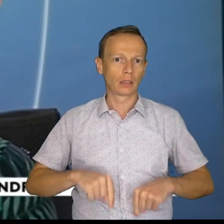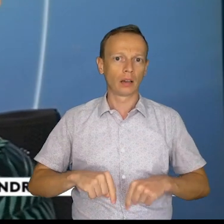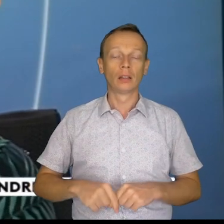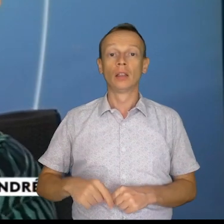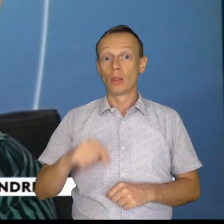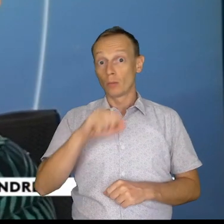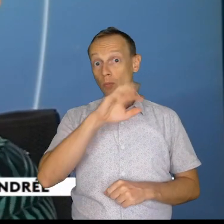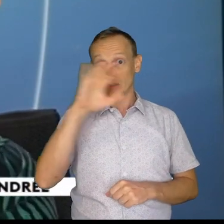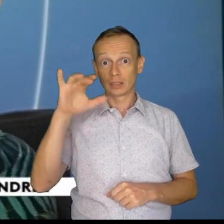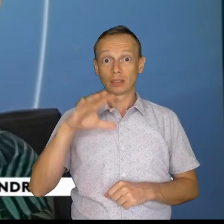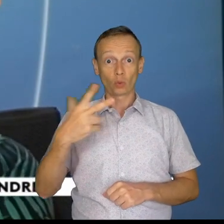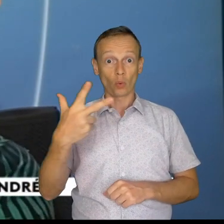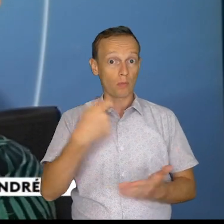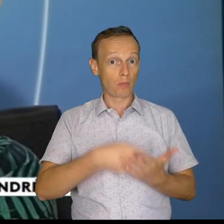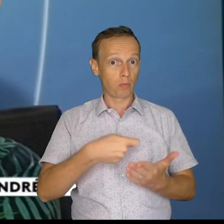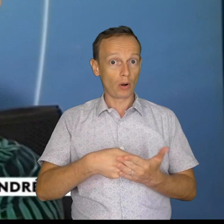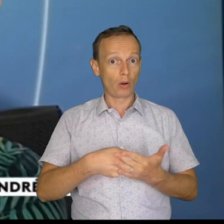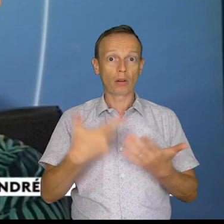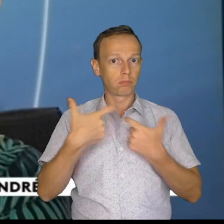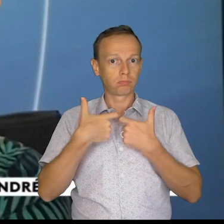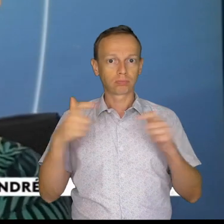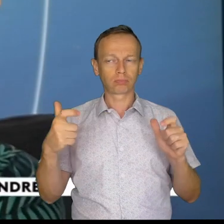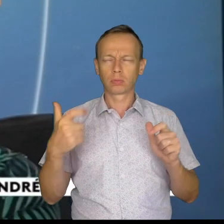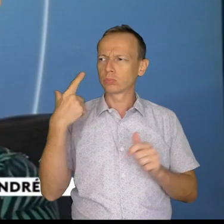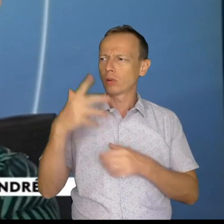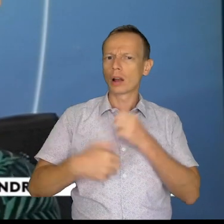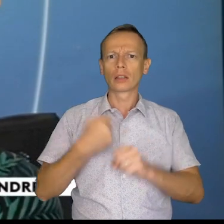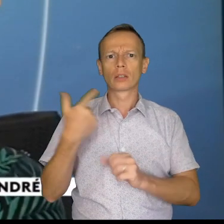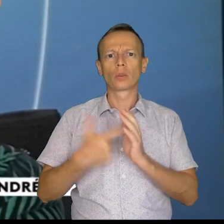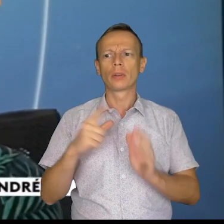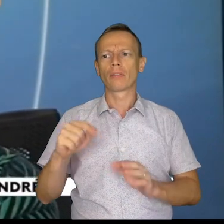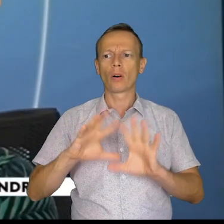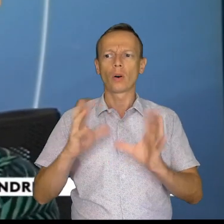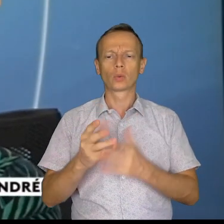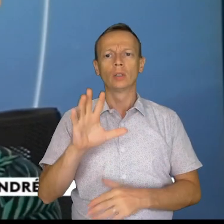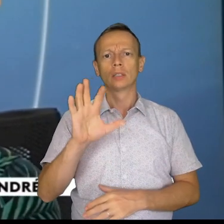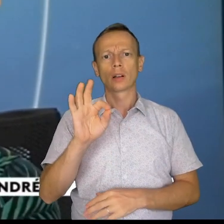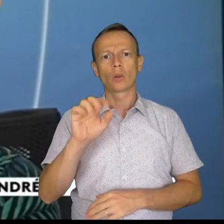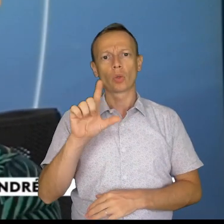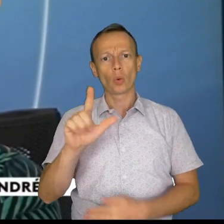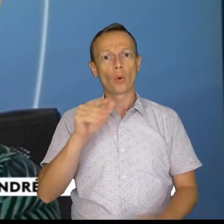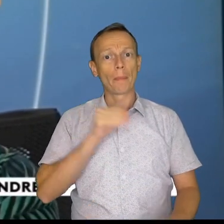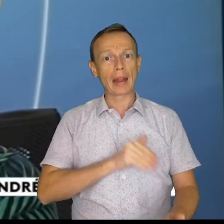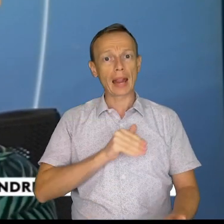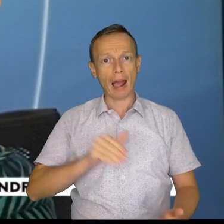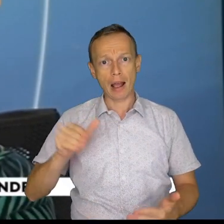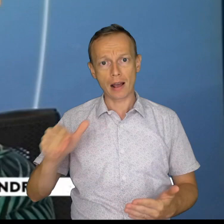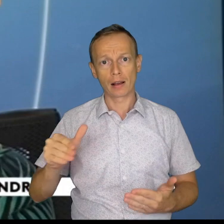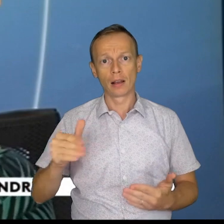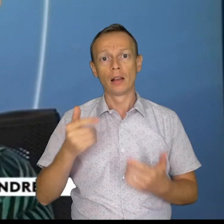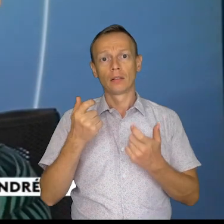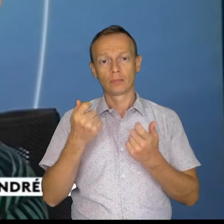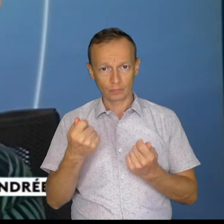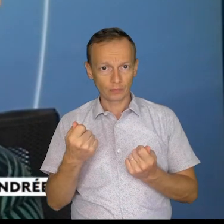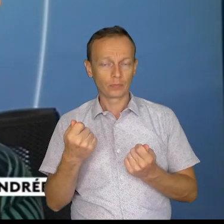les trois banques, ont débloqué en 2020 pour 52 milliards de francs